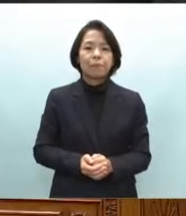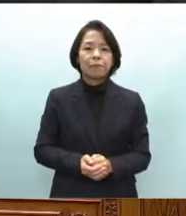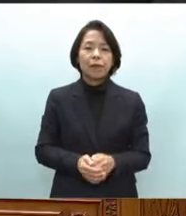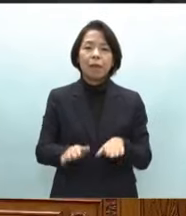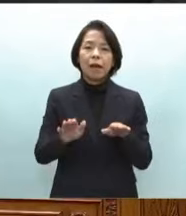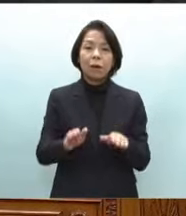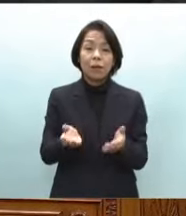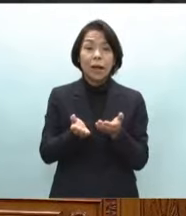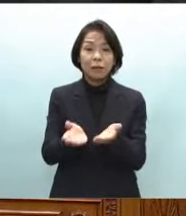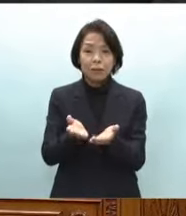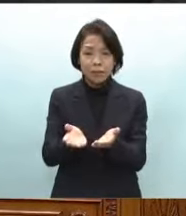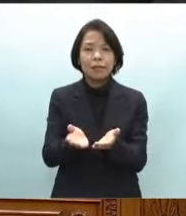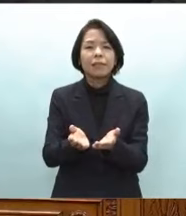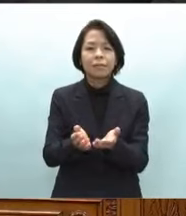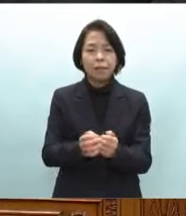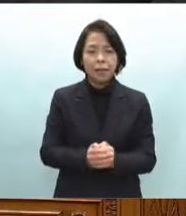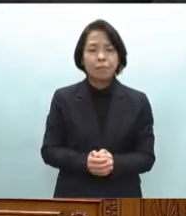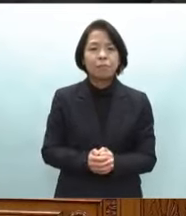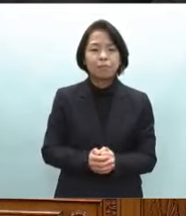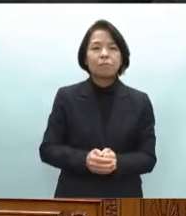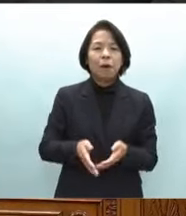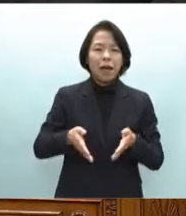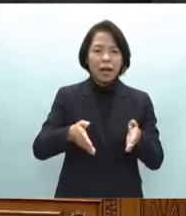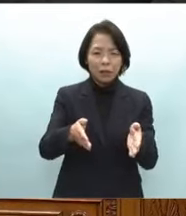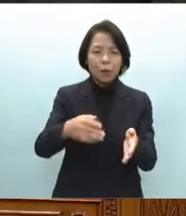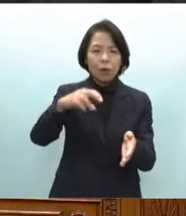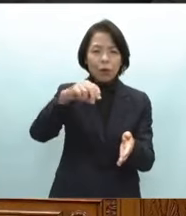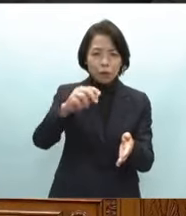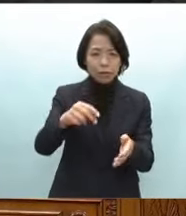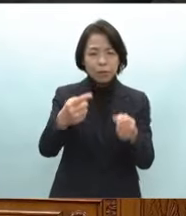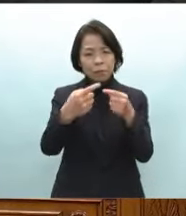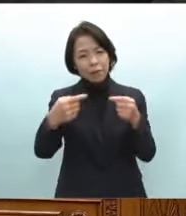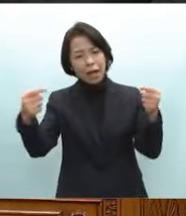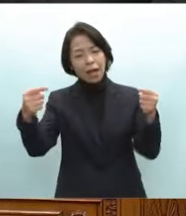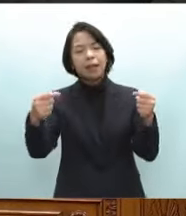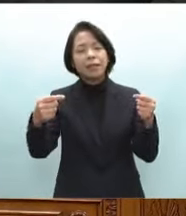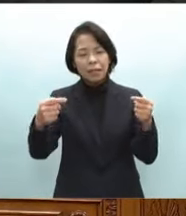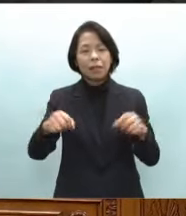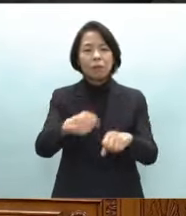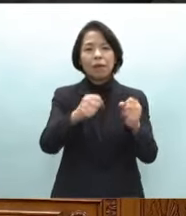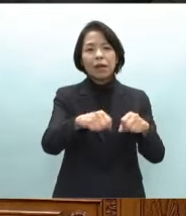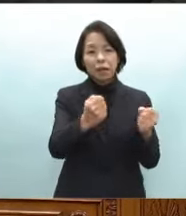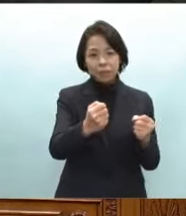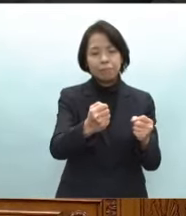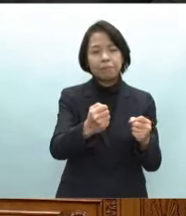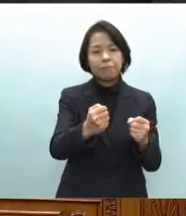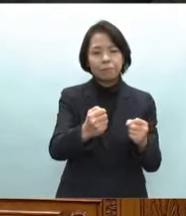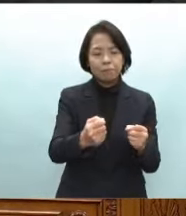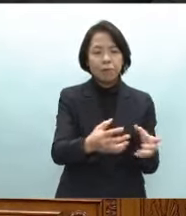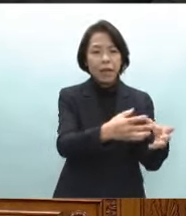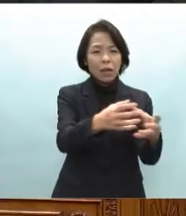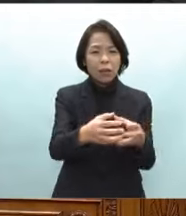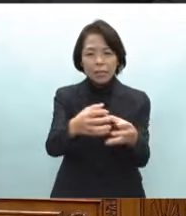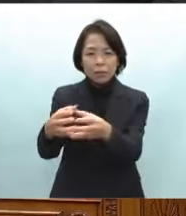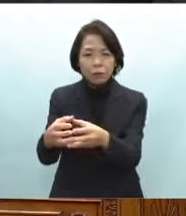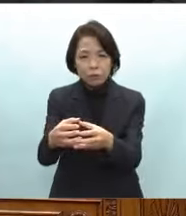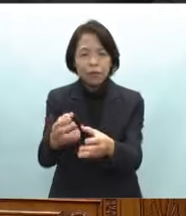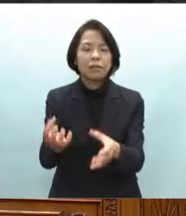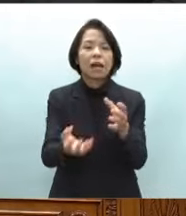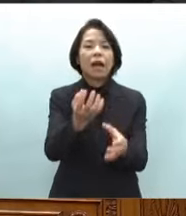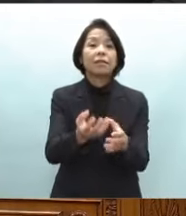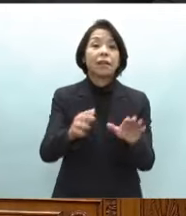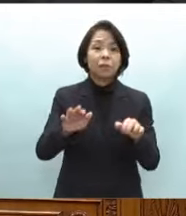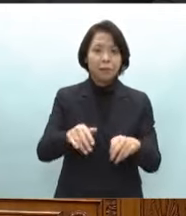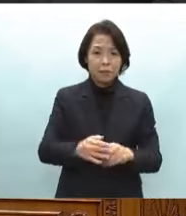今回の地震で道路や水道送電施設などが大きな被害を受け数多くの孤立集落が発生しました